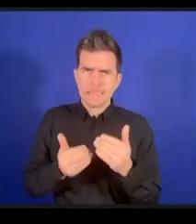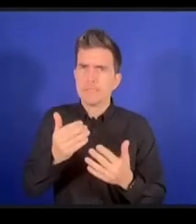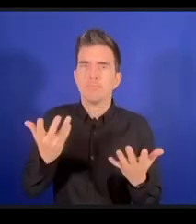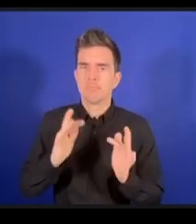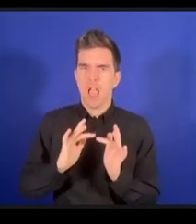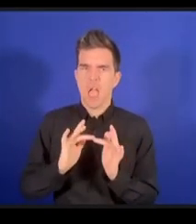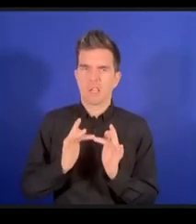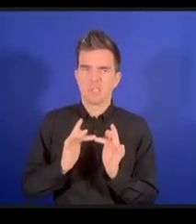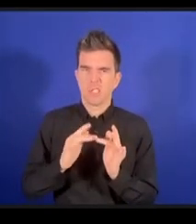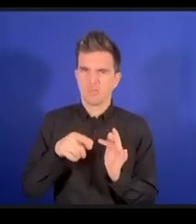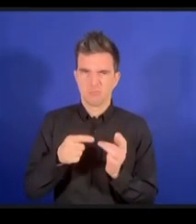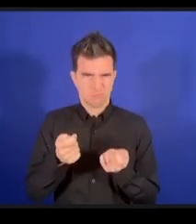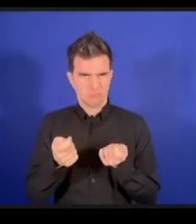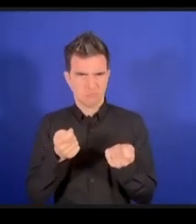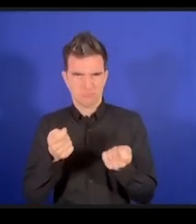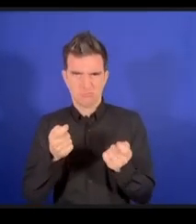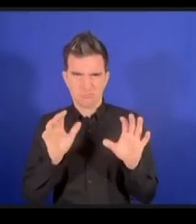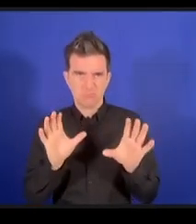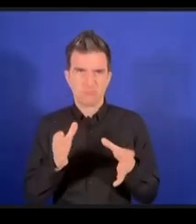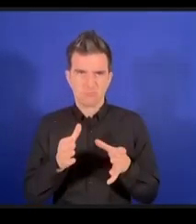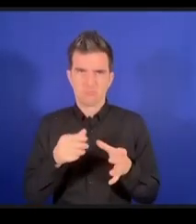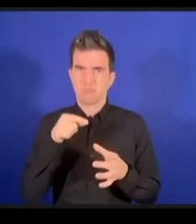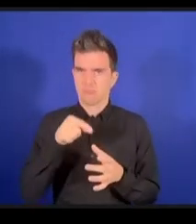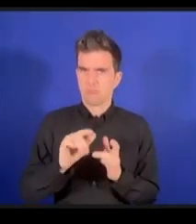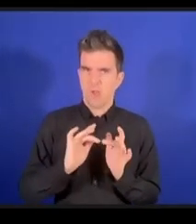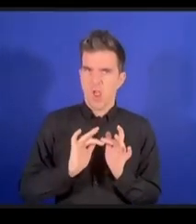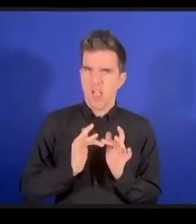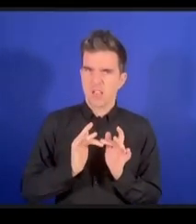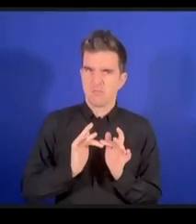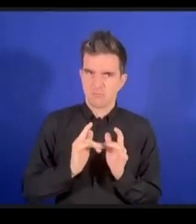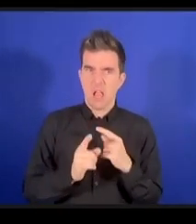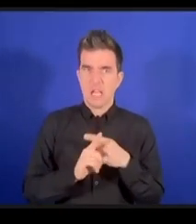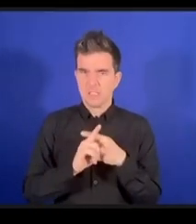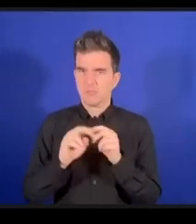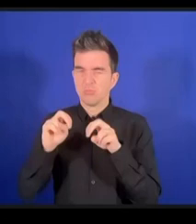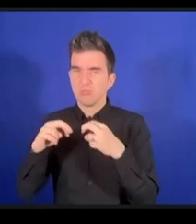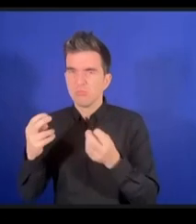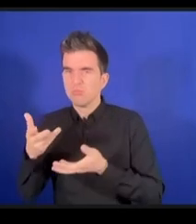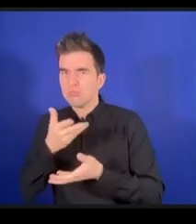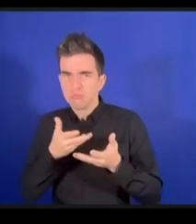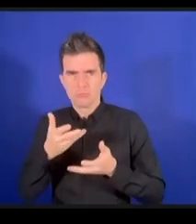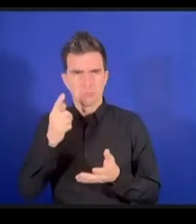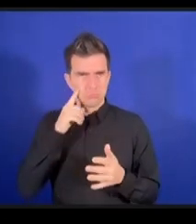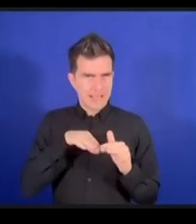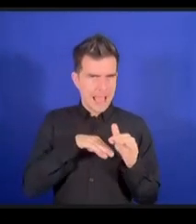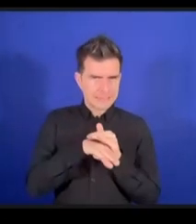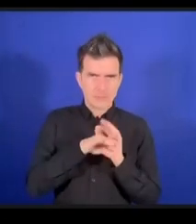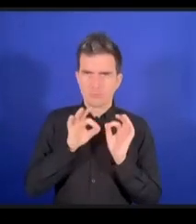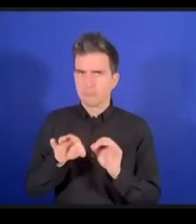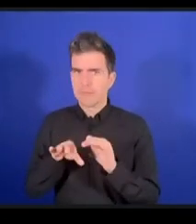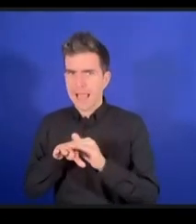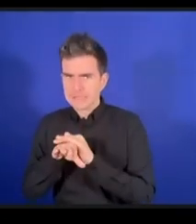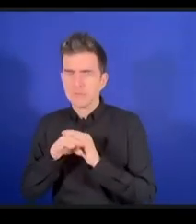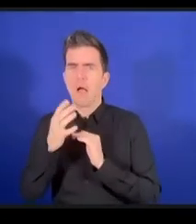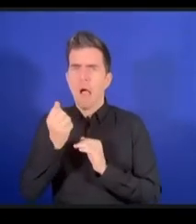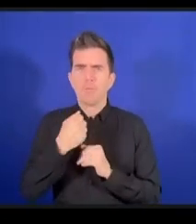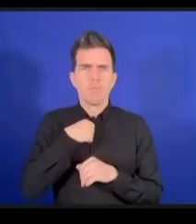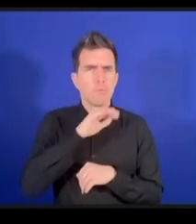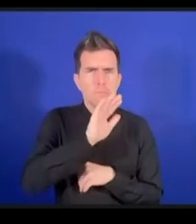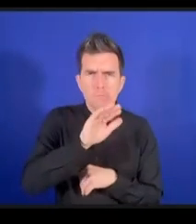formuler des recommandations. Nous avons notamment publié un document sur l'accessibilité et des